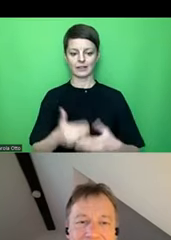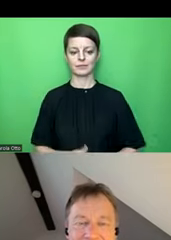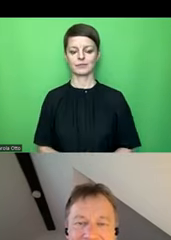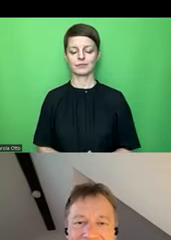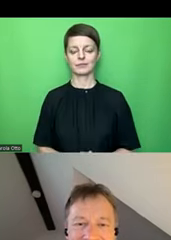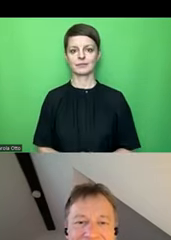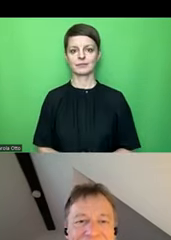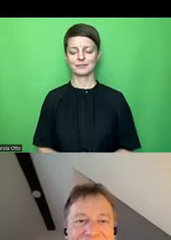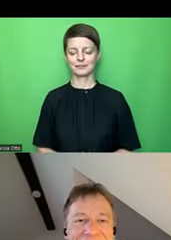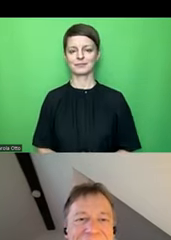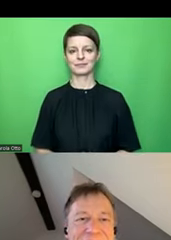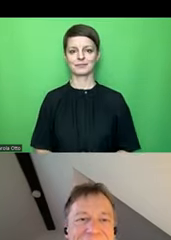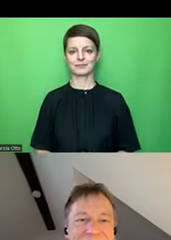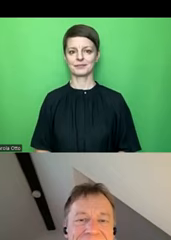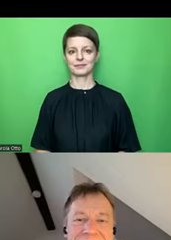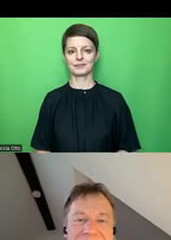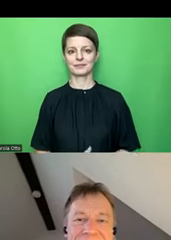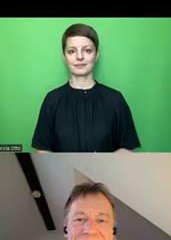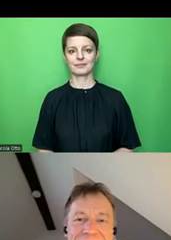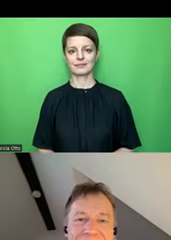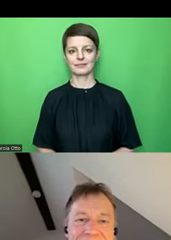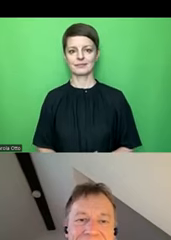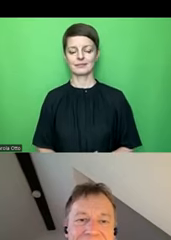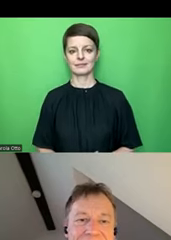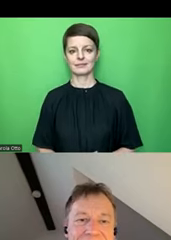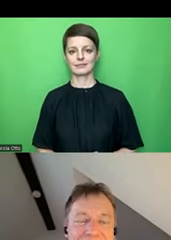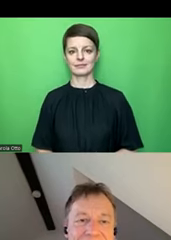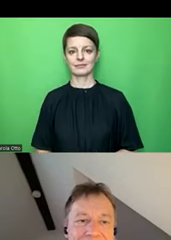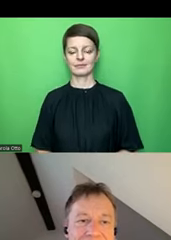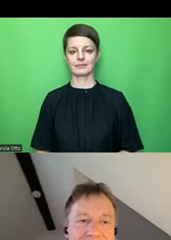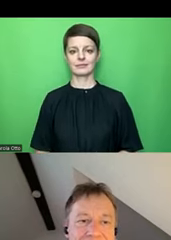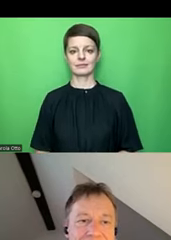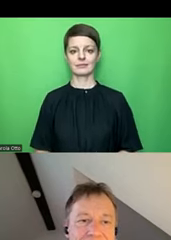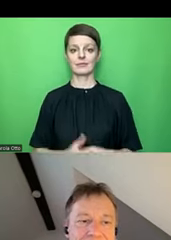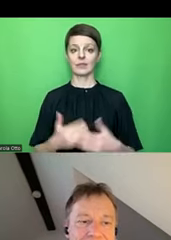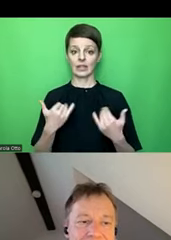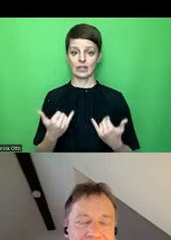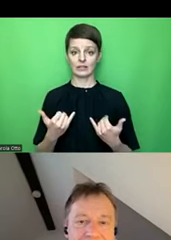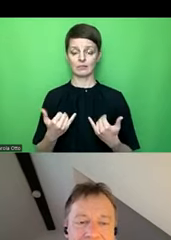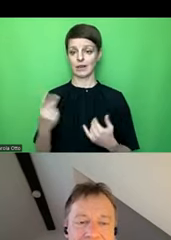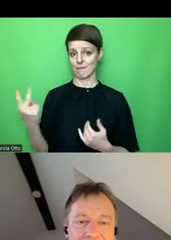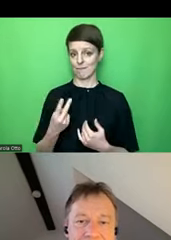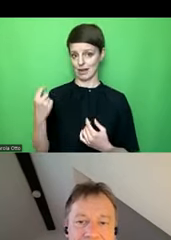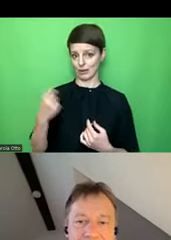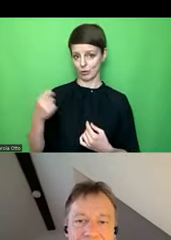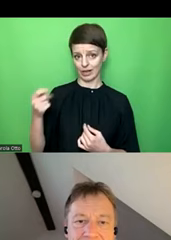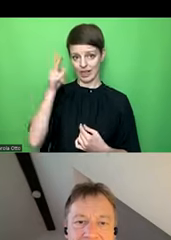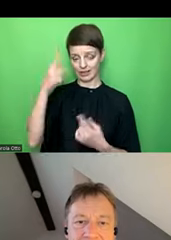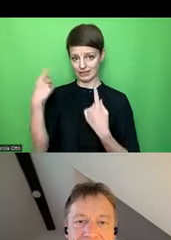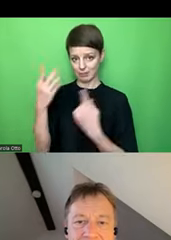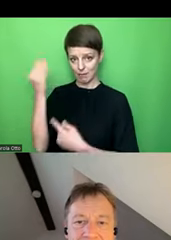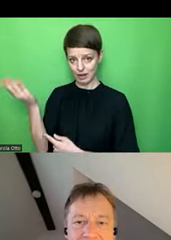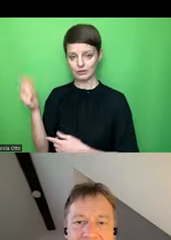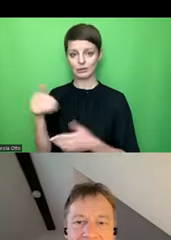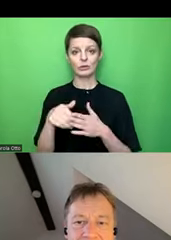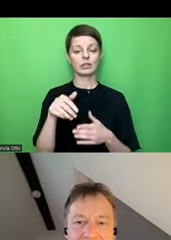Ja, vielen Dank. Genau. Und damit, glaube ich, kann ich auch im Namen meiner beiden Kollegen, Herrn Zimmermann und